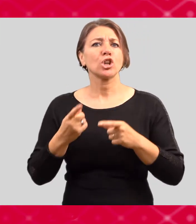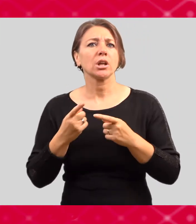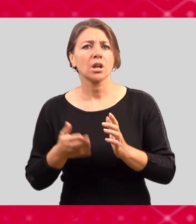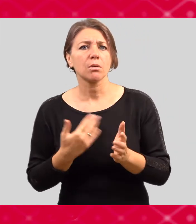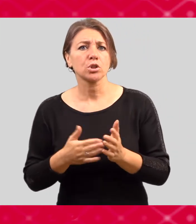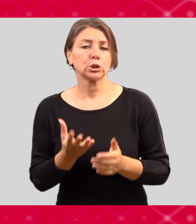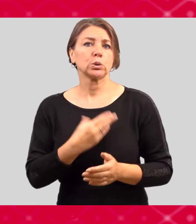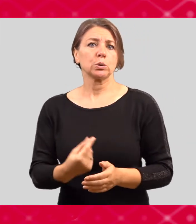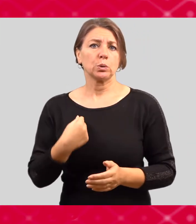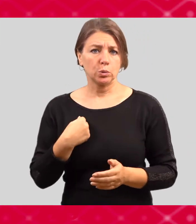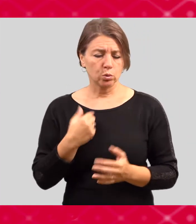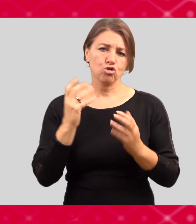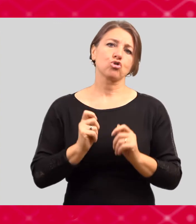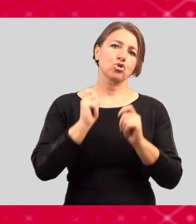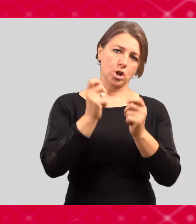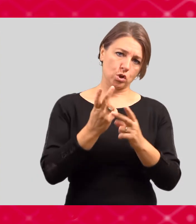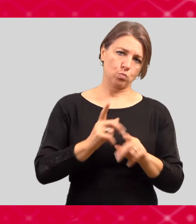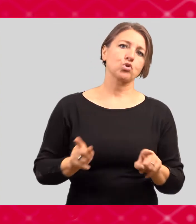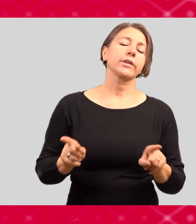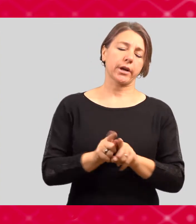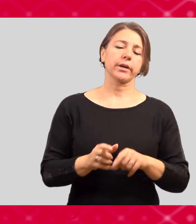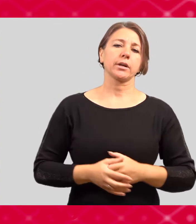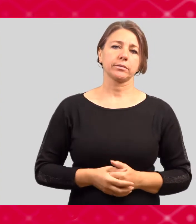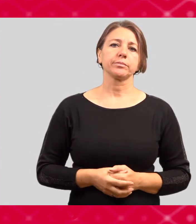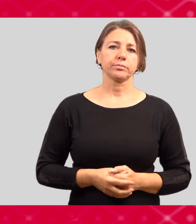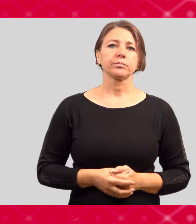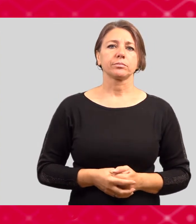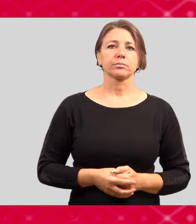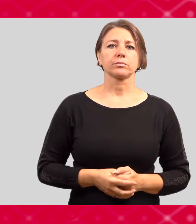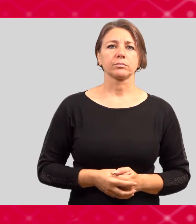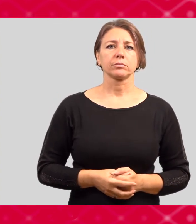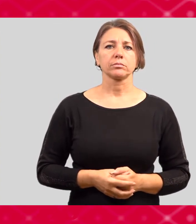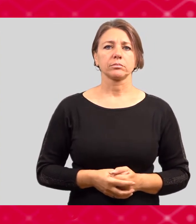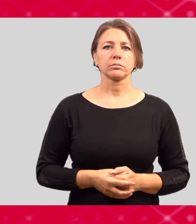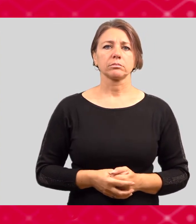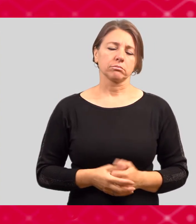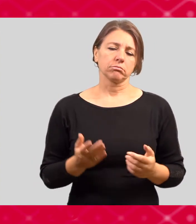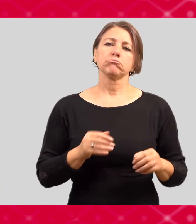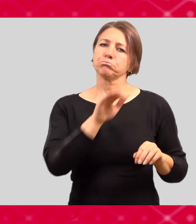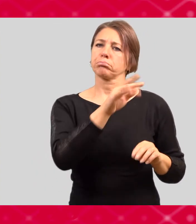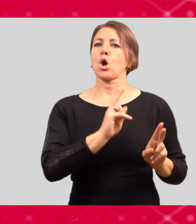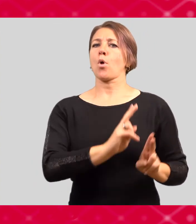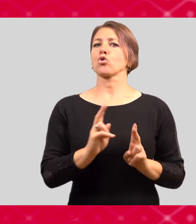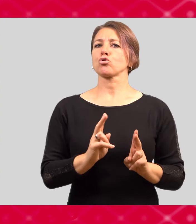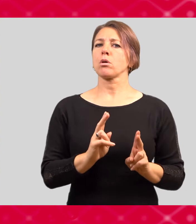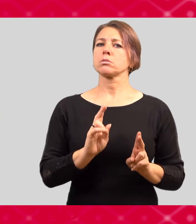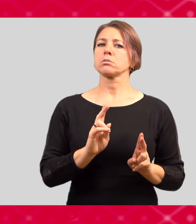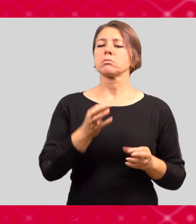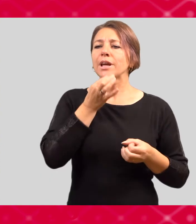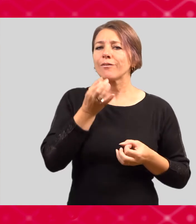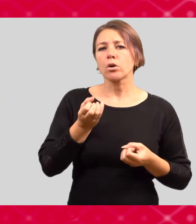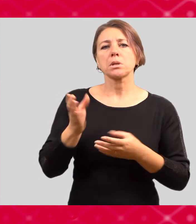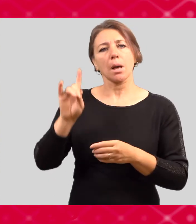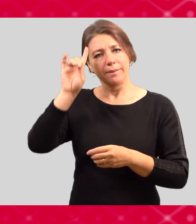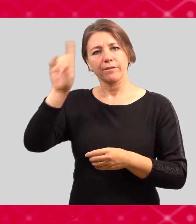jiné nezaviněné situace, můžete si požádat o toto stipendium. Je tady zkrátka toto možnost.